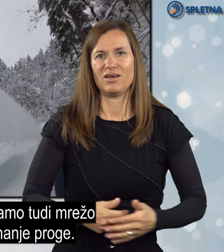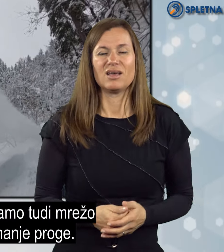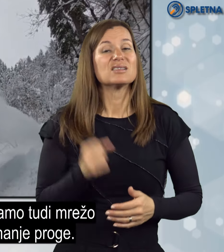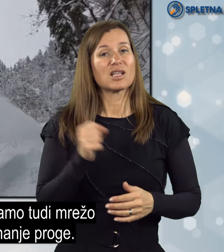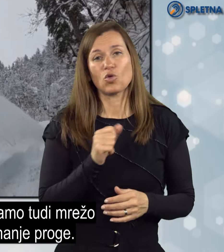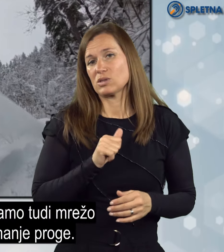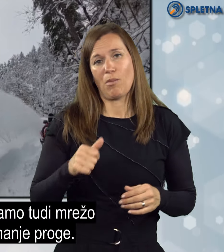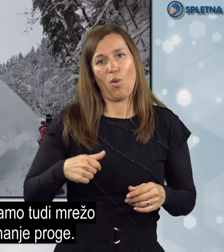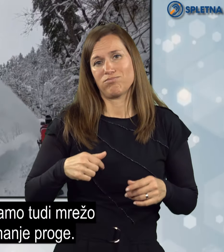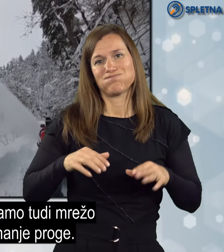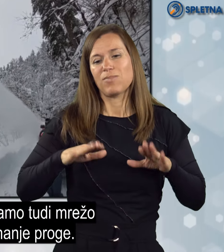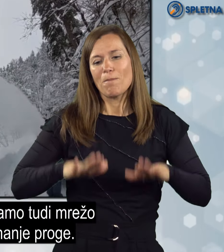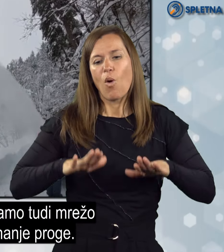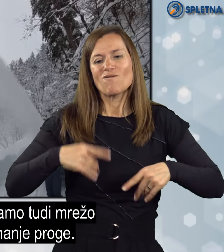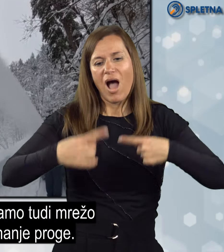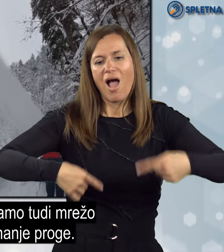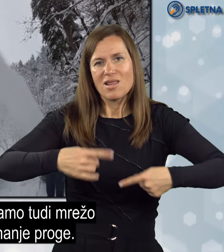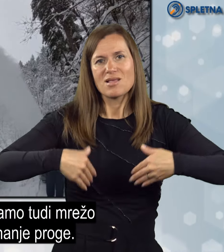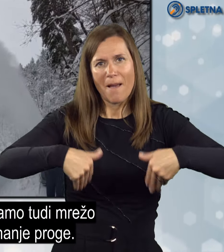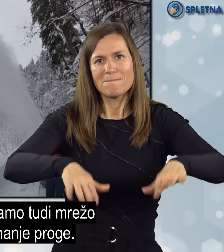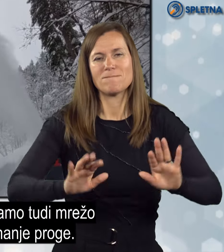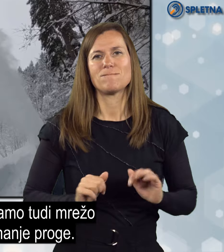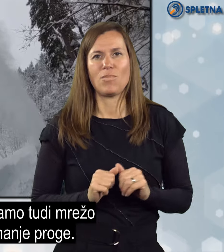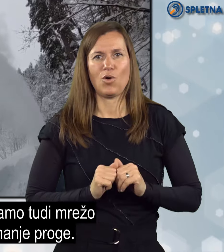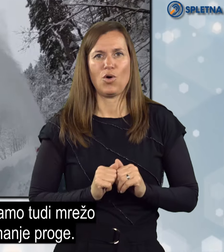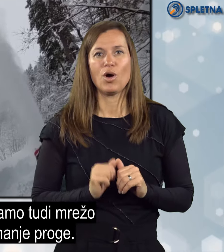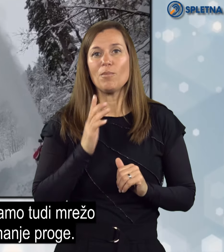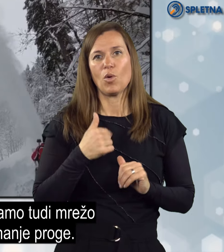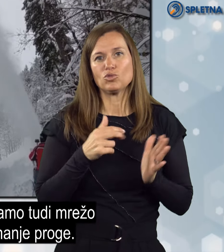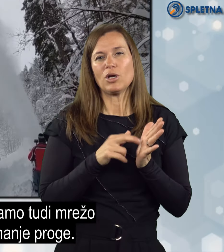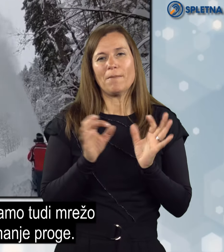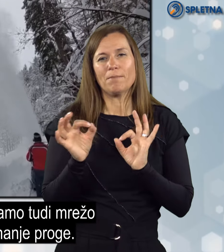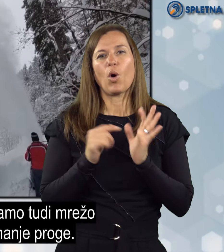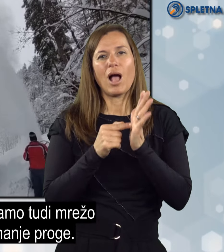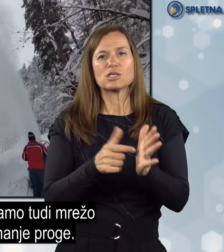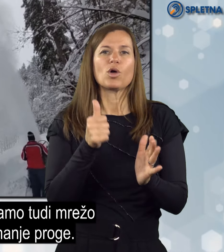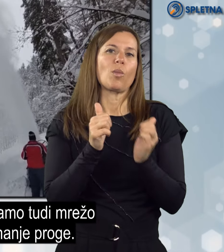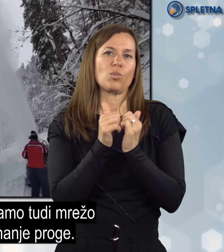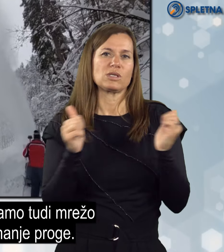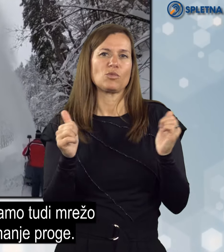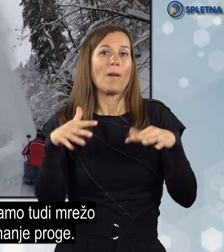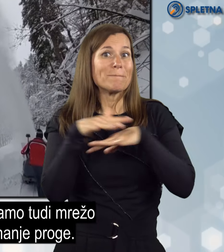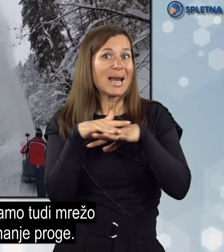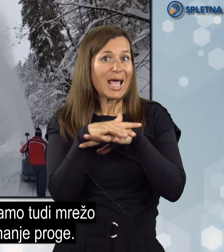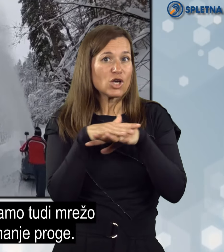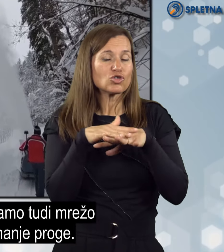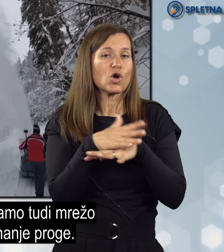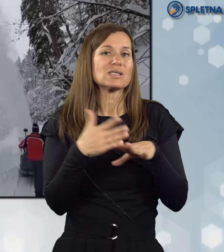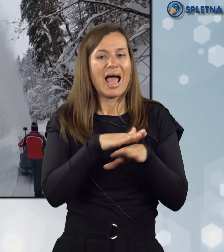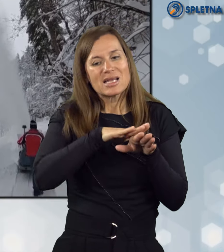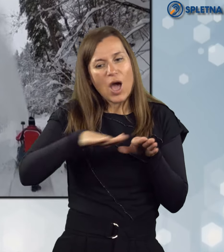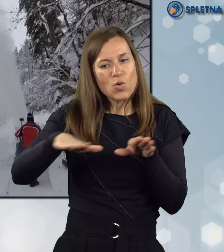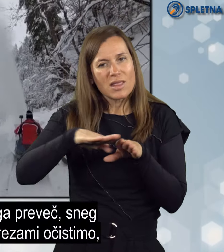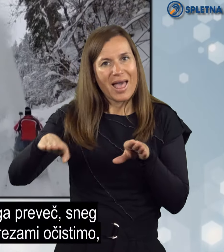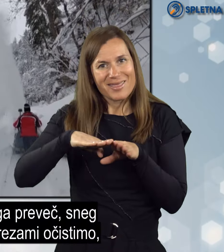samo povaljamo, potem, če je, potem vam bom pokazal še eno pripravo mrežo za ravnanje proge,